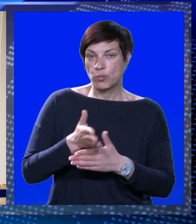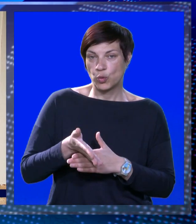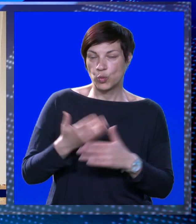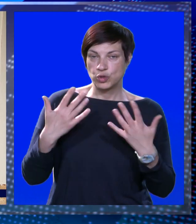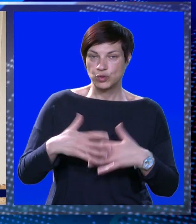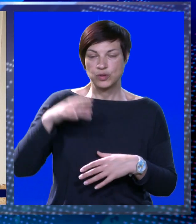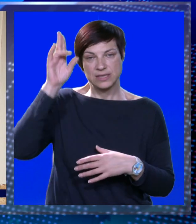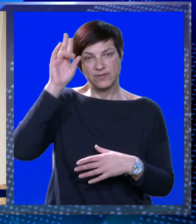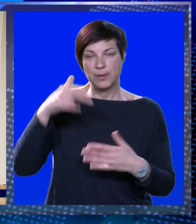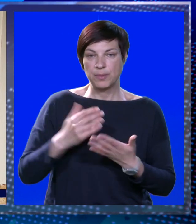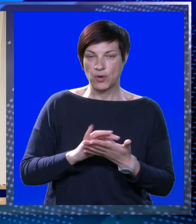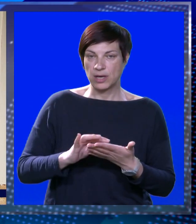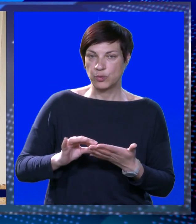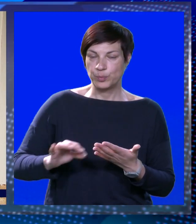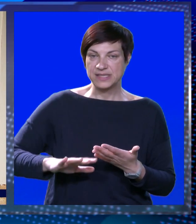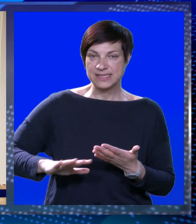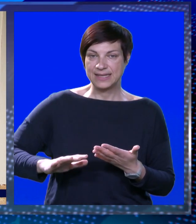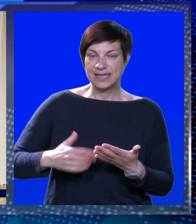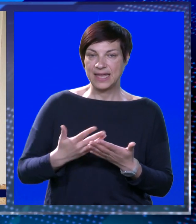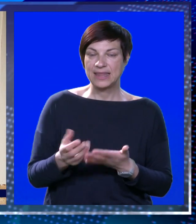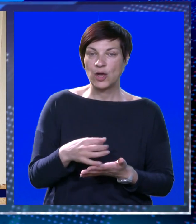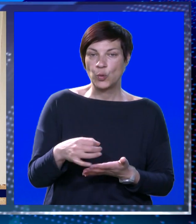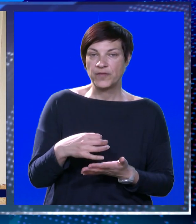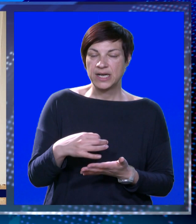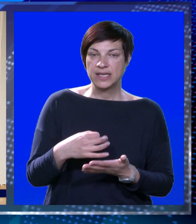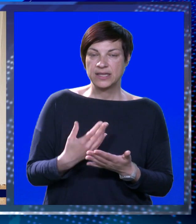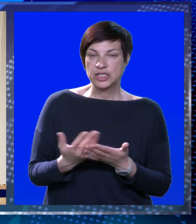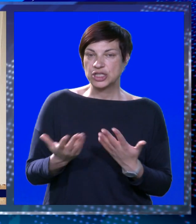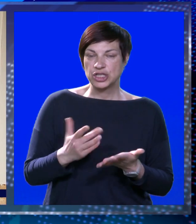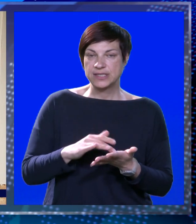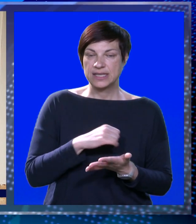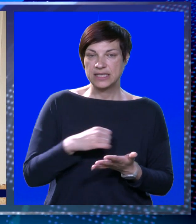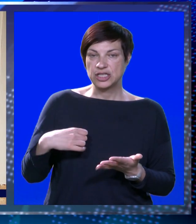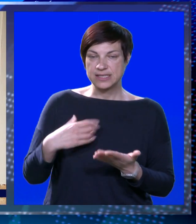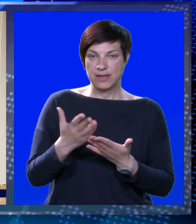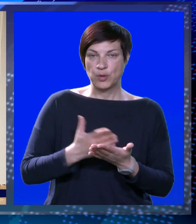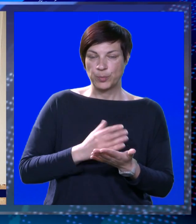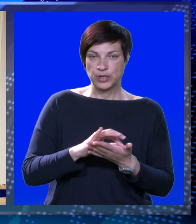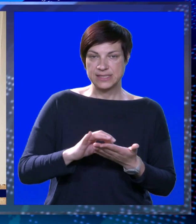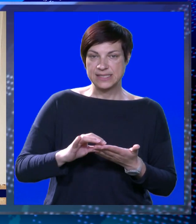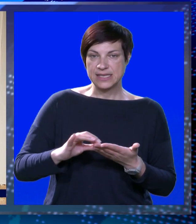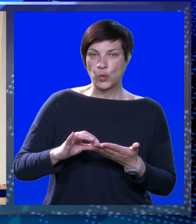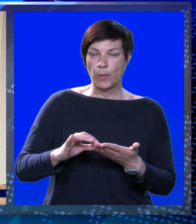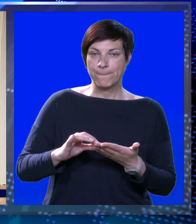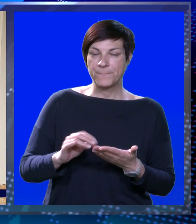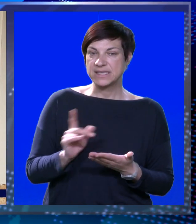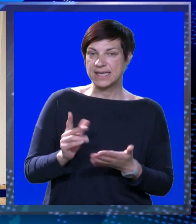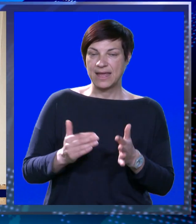mogu ući u sustav da bi mogli upisati djete u Vrtić. Što se tiče samog procesa upisa,